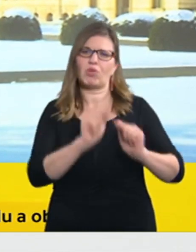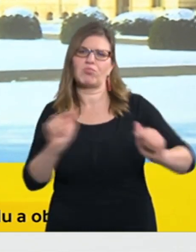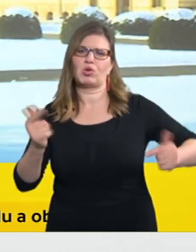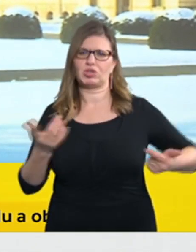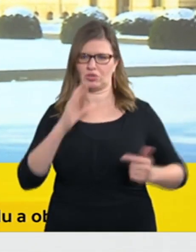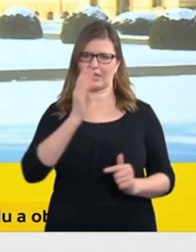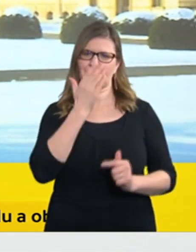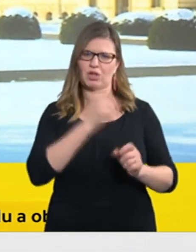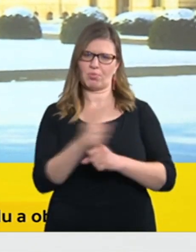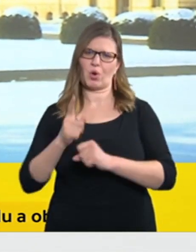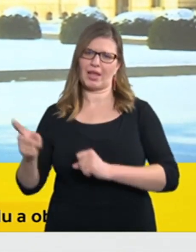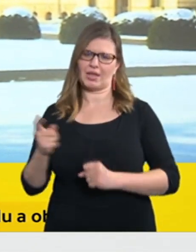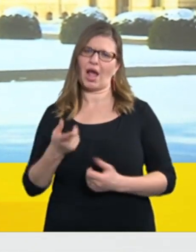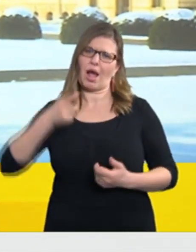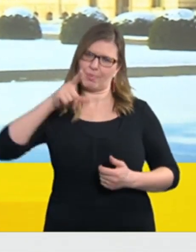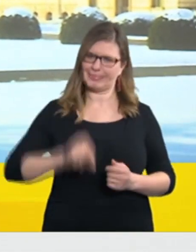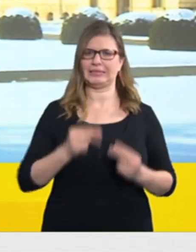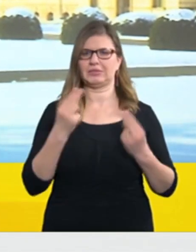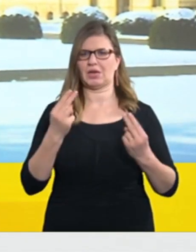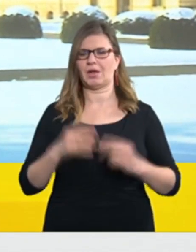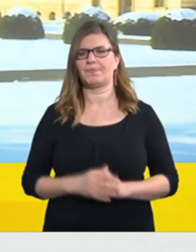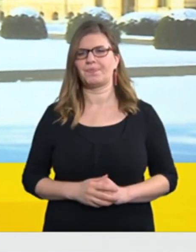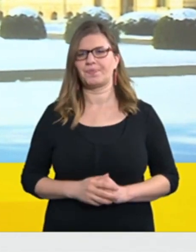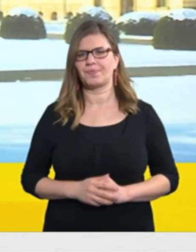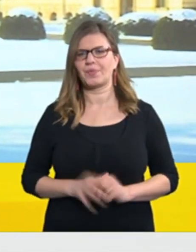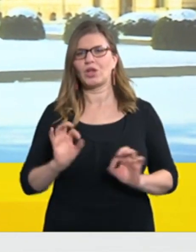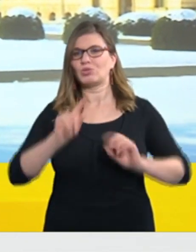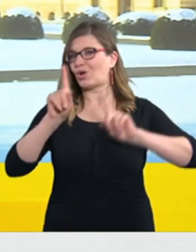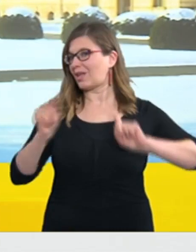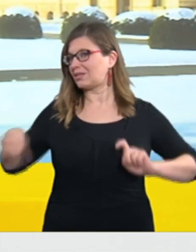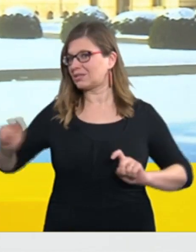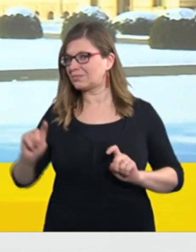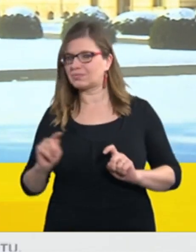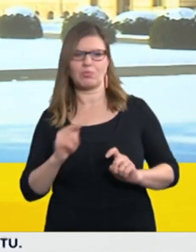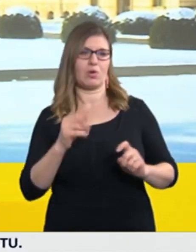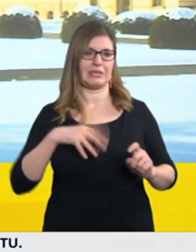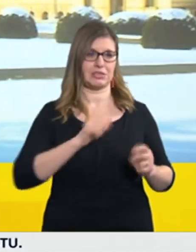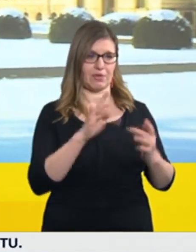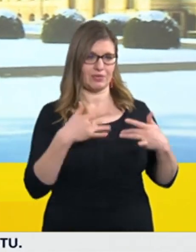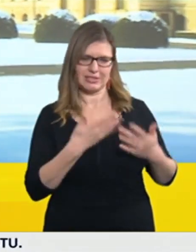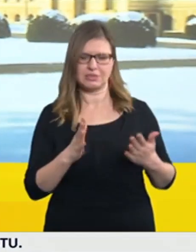Tak další dotaz ještě, nebo jestli ještě pan minister zdravotnictví chce reagovat, ne. Pan Lopatka z Reuters.